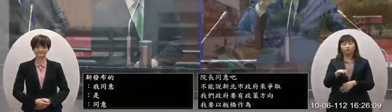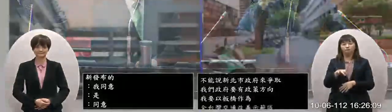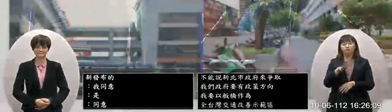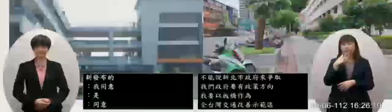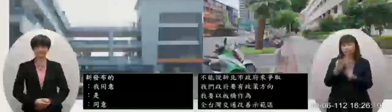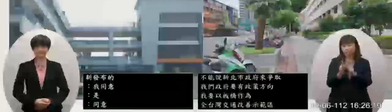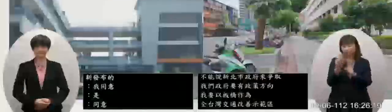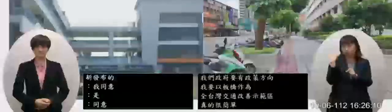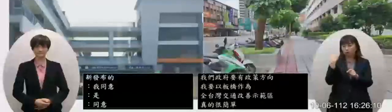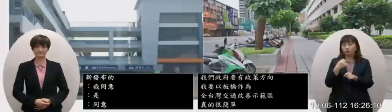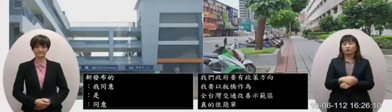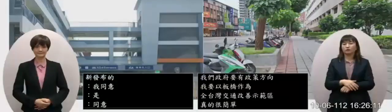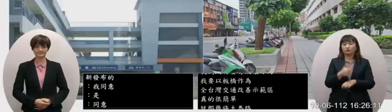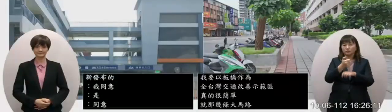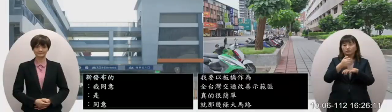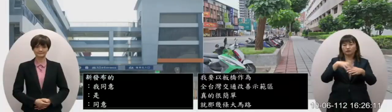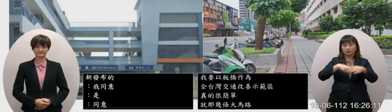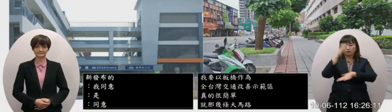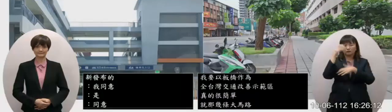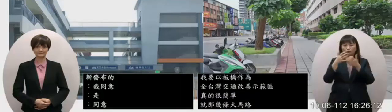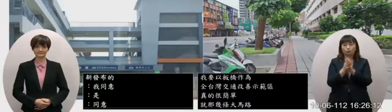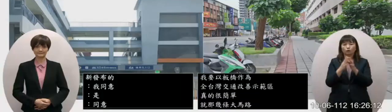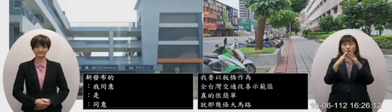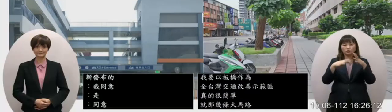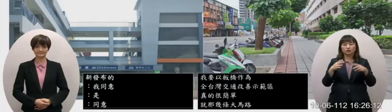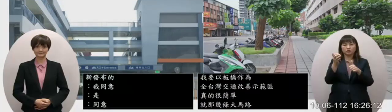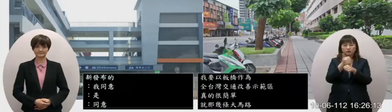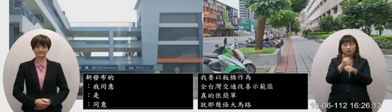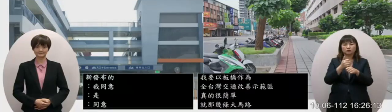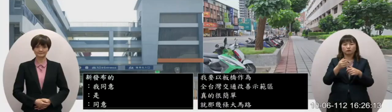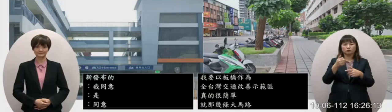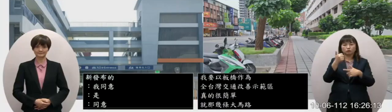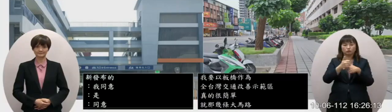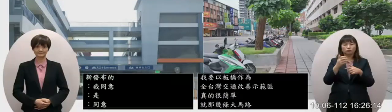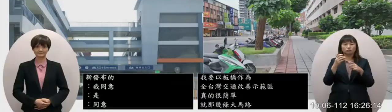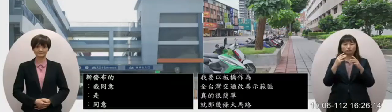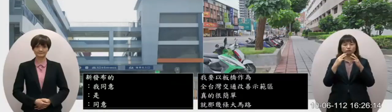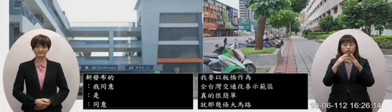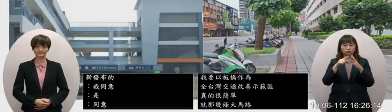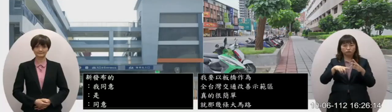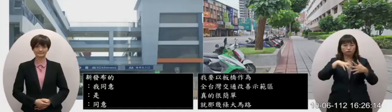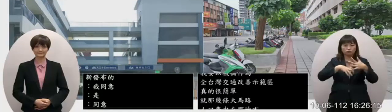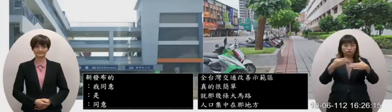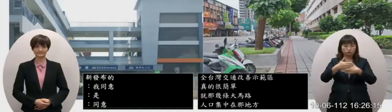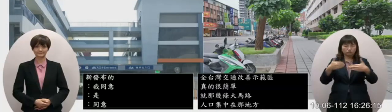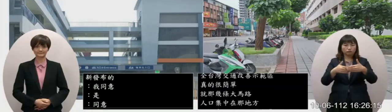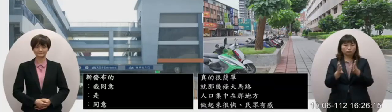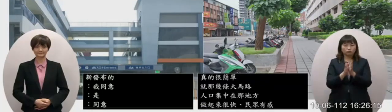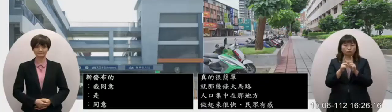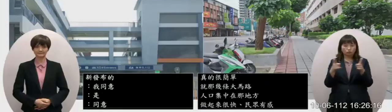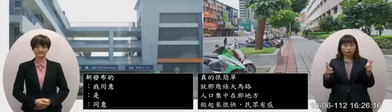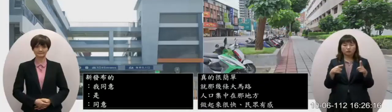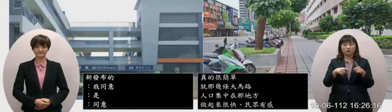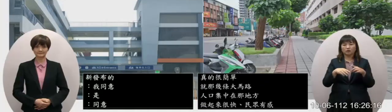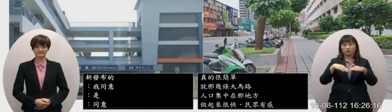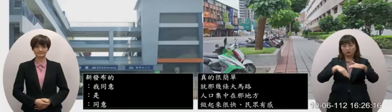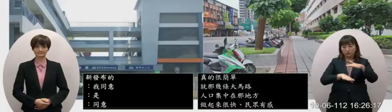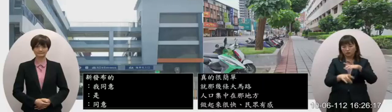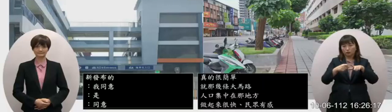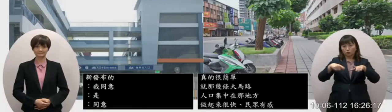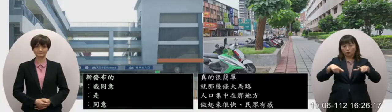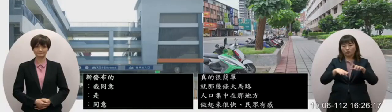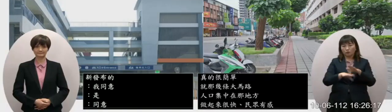我們過去幾年謝謝內政部一見署謝謝交通部等等我們做了地下公園停車場